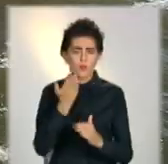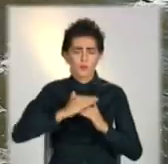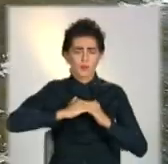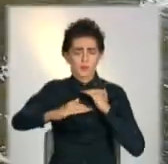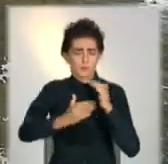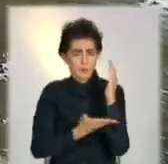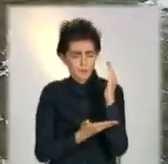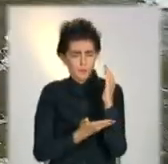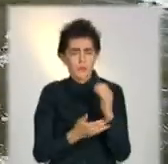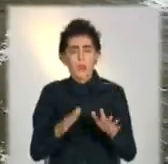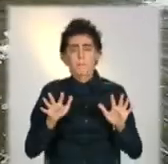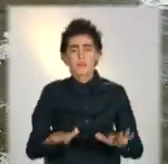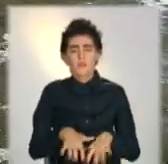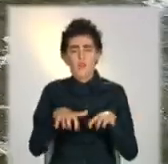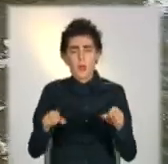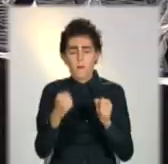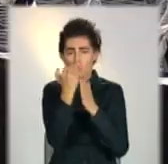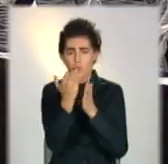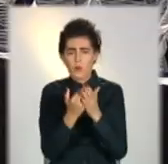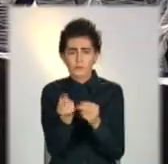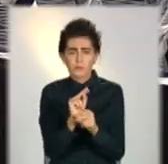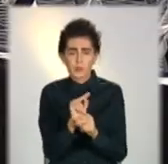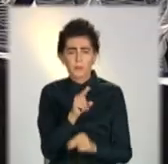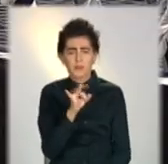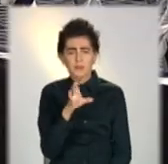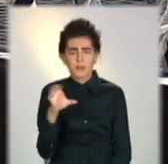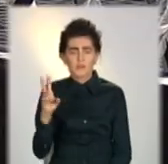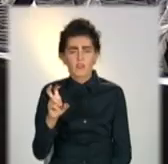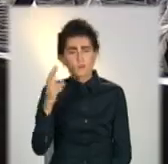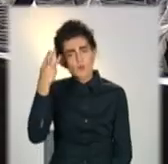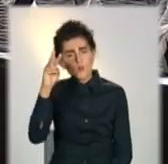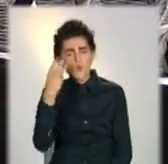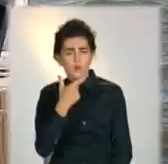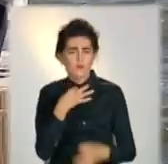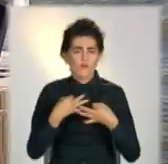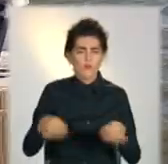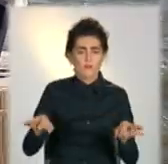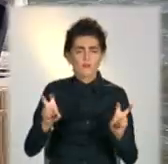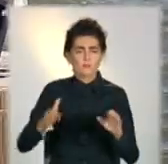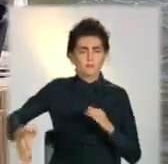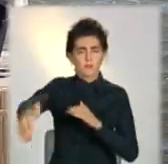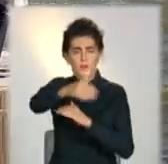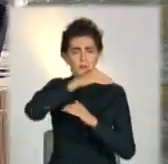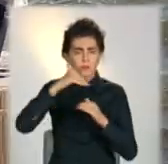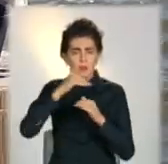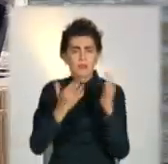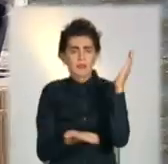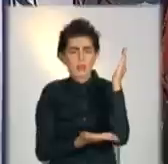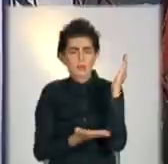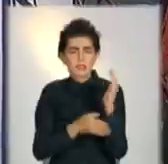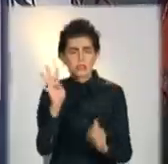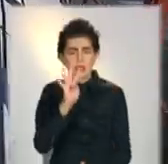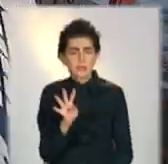Міська влада розробила проєкт реконструкції пірса у сучасний суспільний простір. Поверхню покриють терасною дошкою